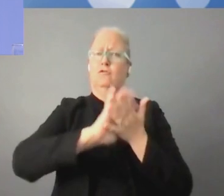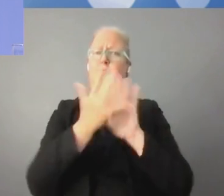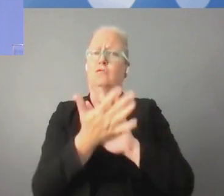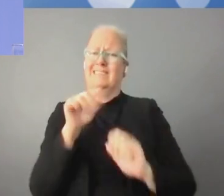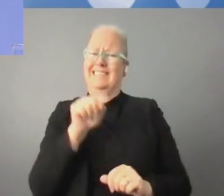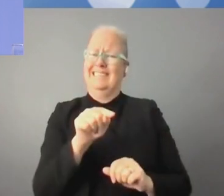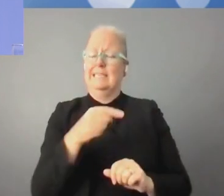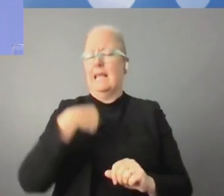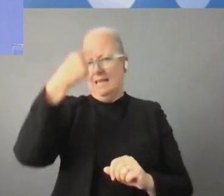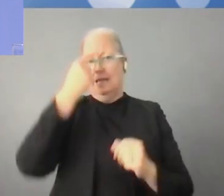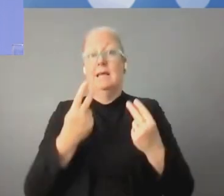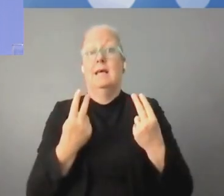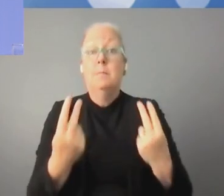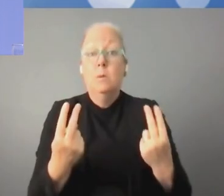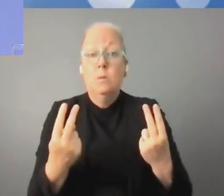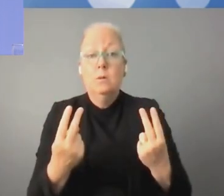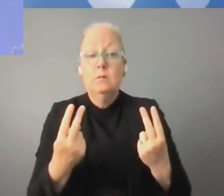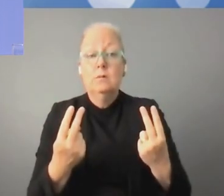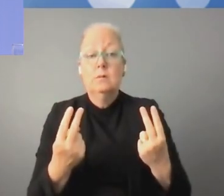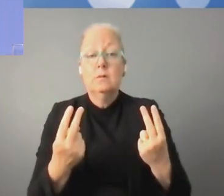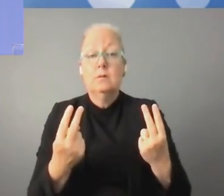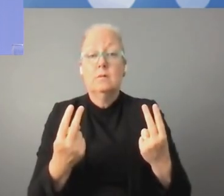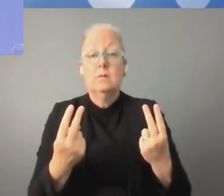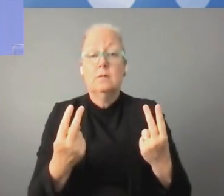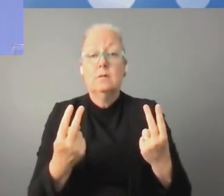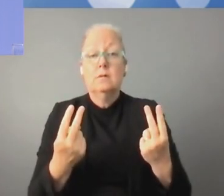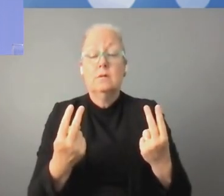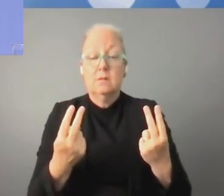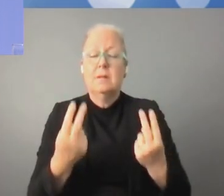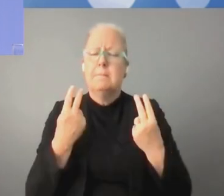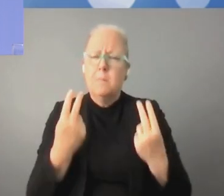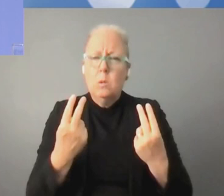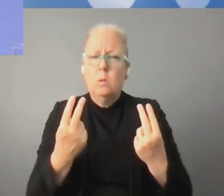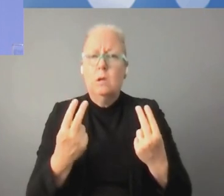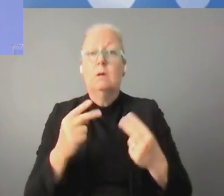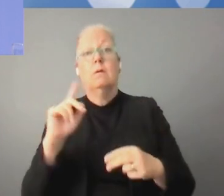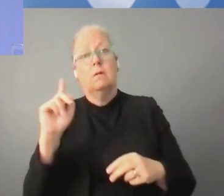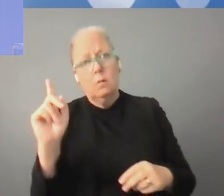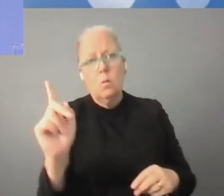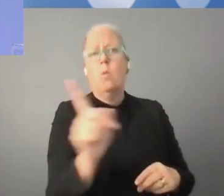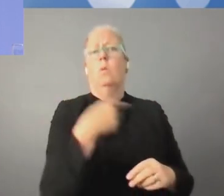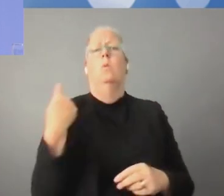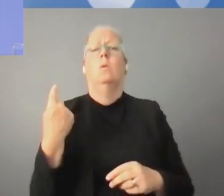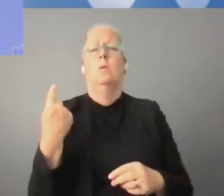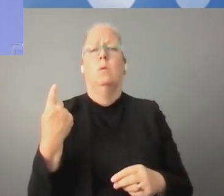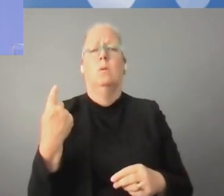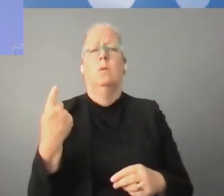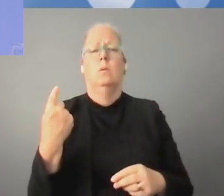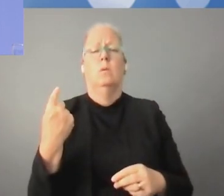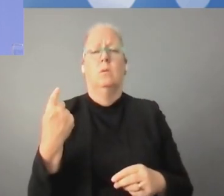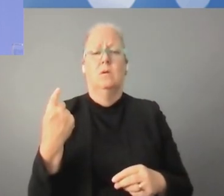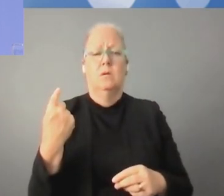المستحسن أن يتحدث كل واحد بلغته وندخل ونشارك